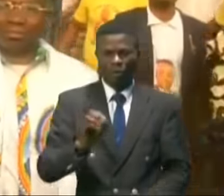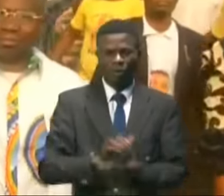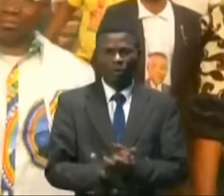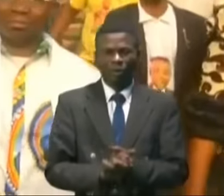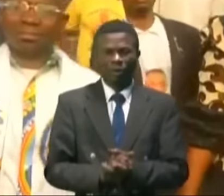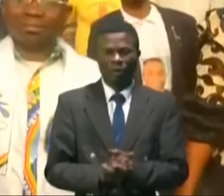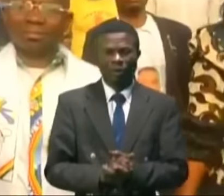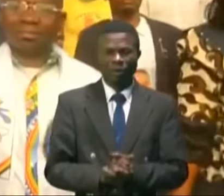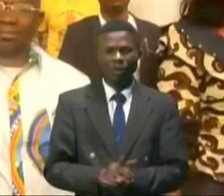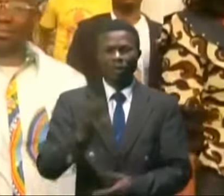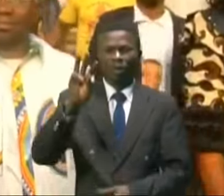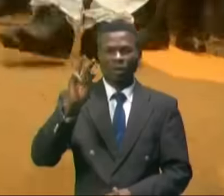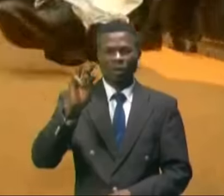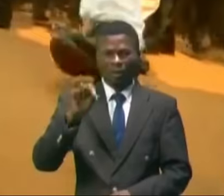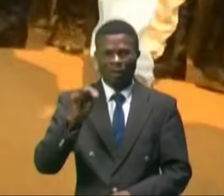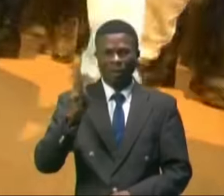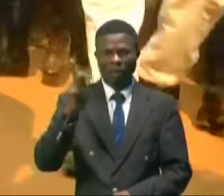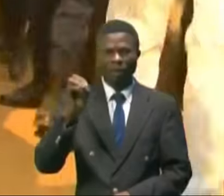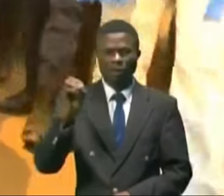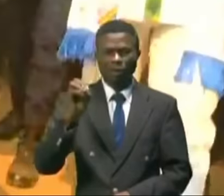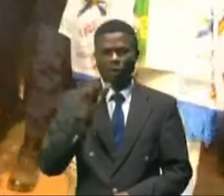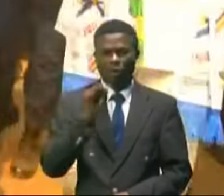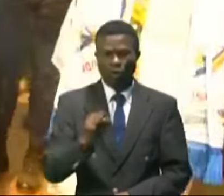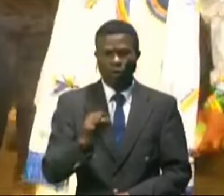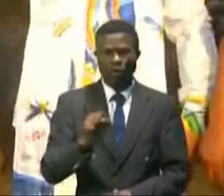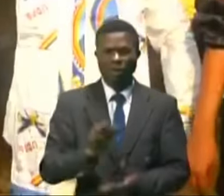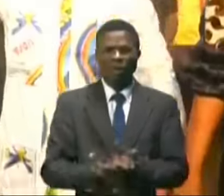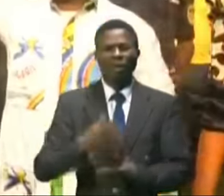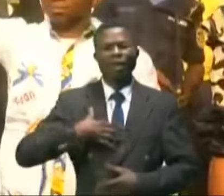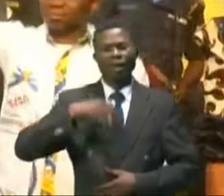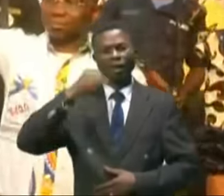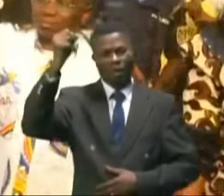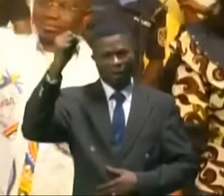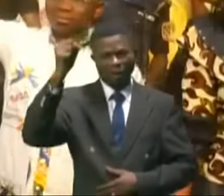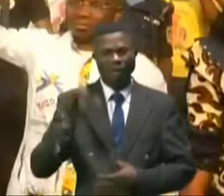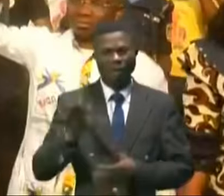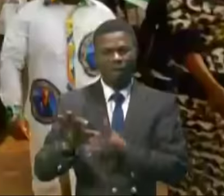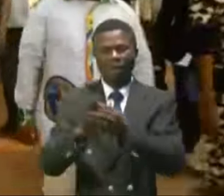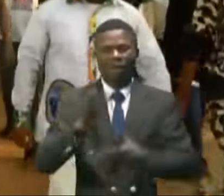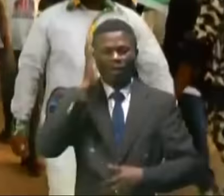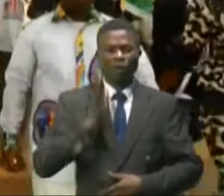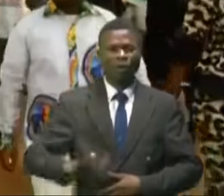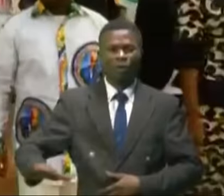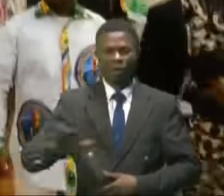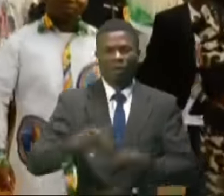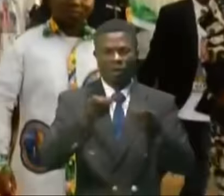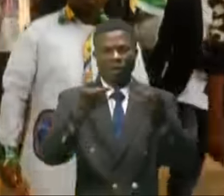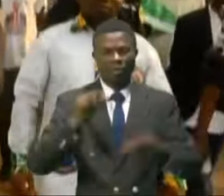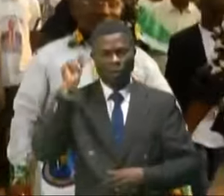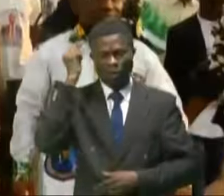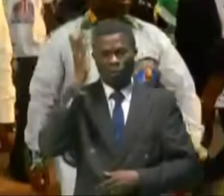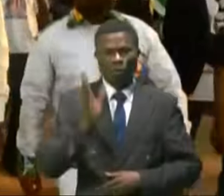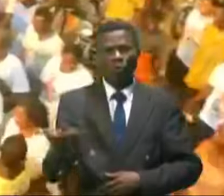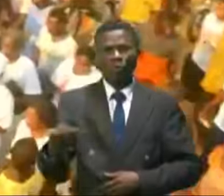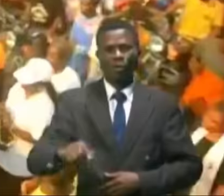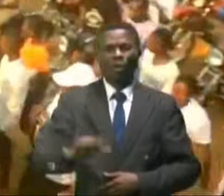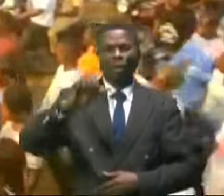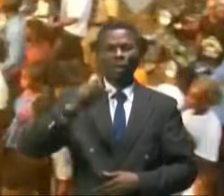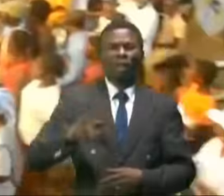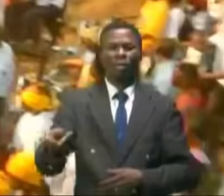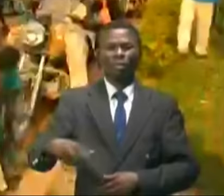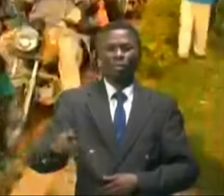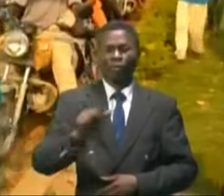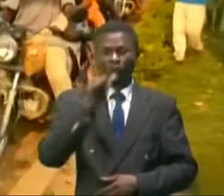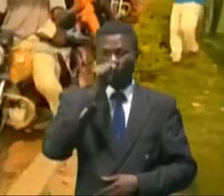Nkoso Kévin, candidat potentiel, éthique et gagnant de l'Union Sacrée de la Nation au poste de gouverneur de province du Maïndoumbé, a